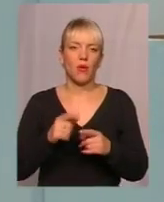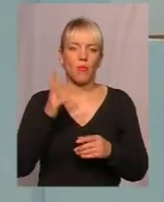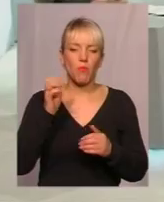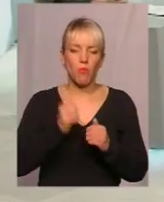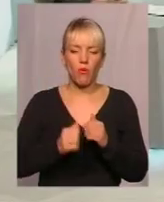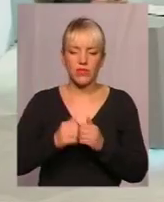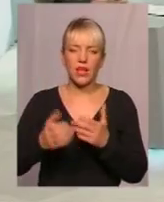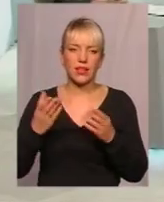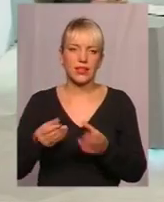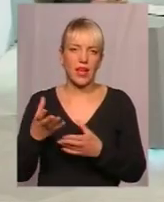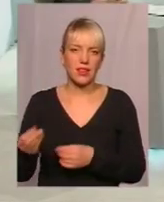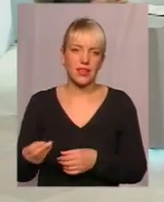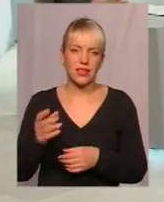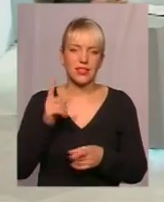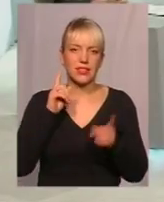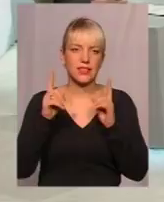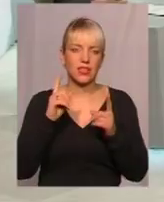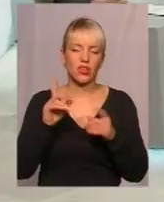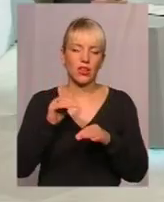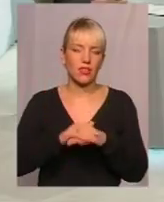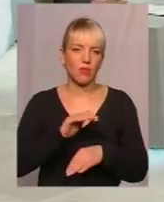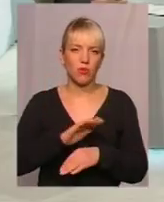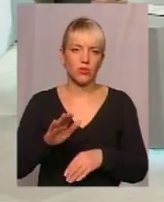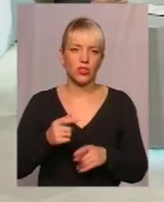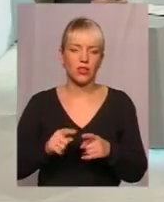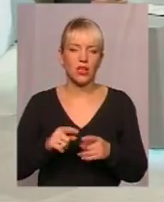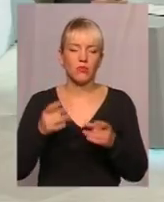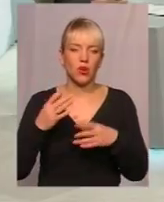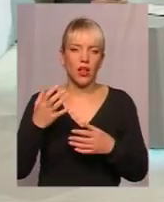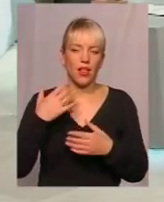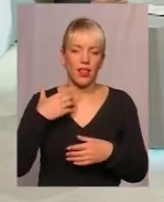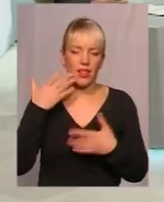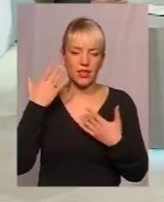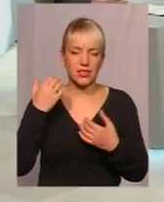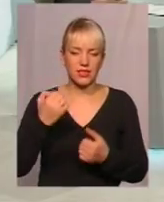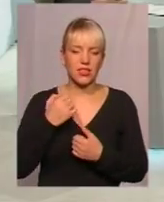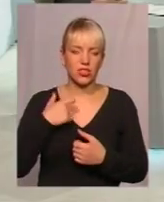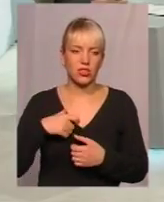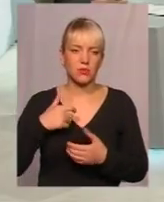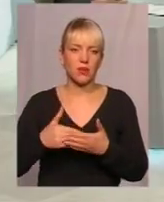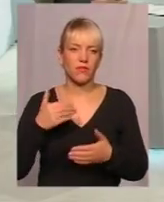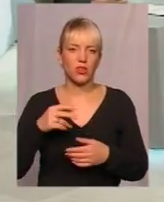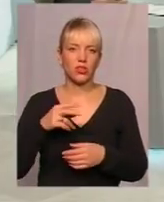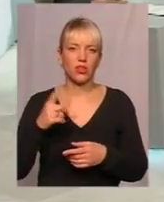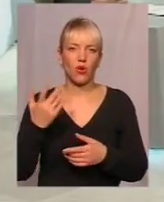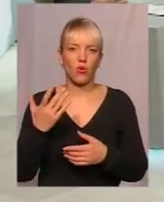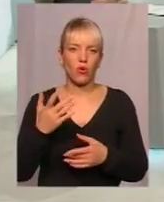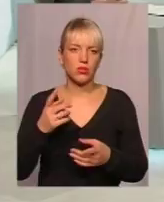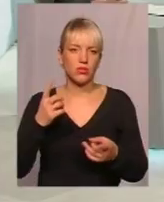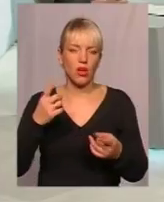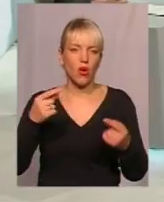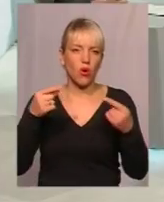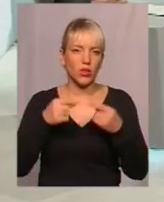стрессу який майже не помечается набагато простіше легче захищати себе від якогось локального стрессу від якоїсь